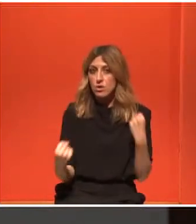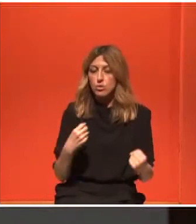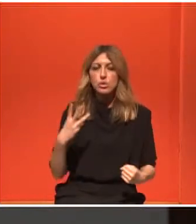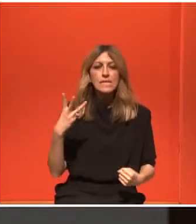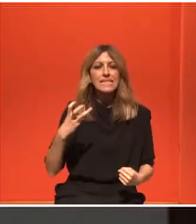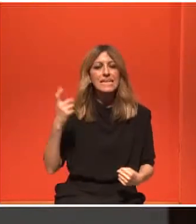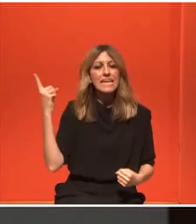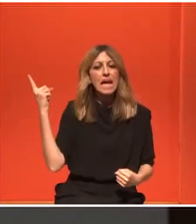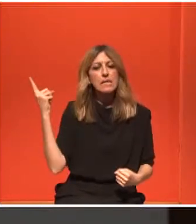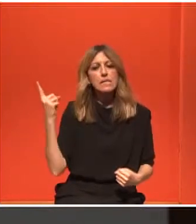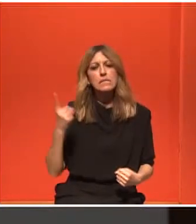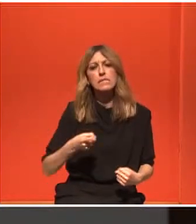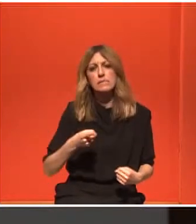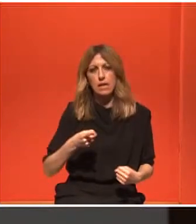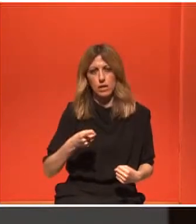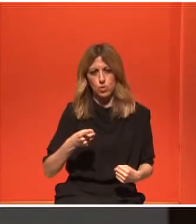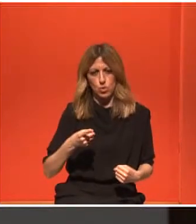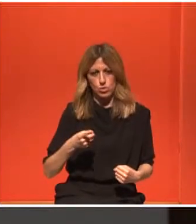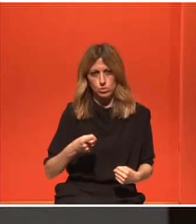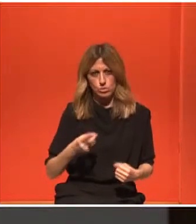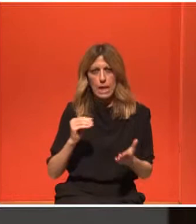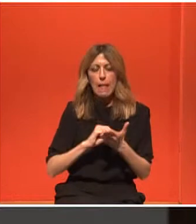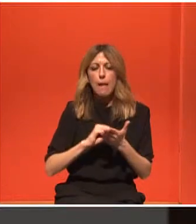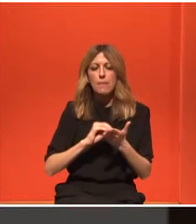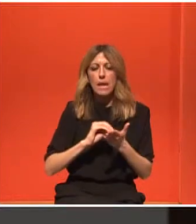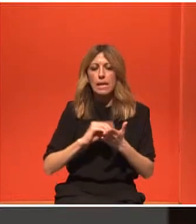της μέγιστης επανάληψης, βάζοντας ένα σετ σε